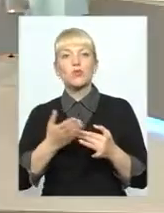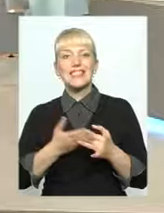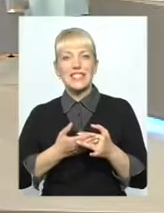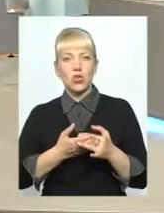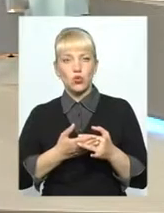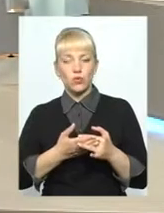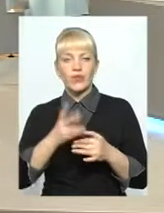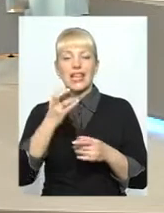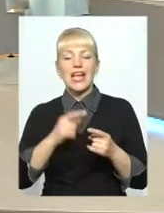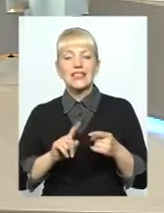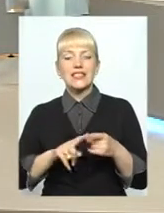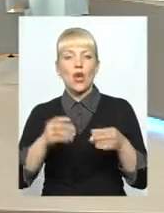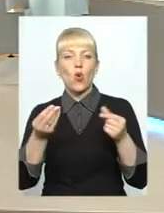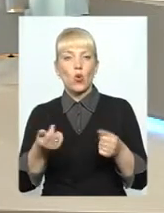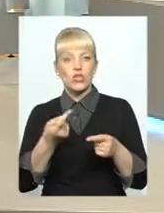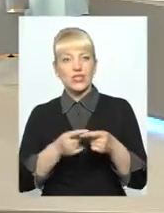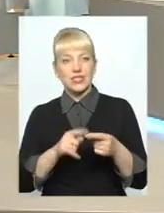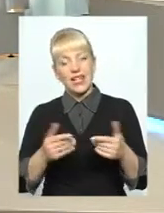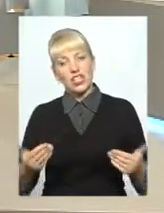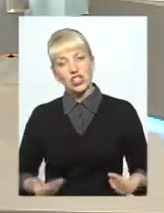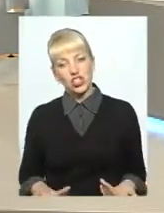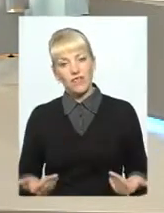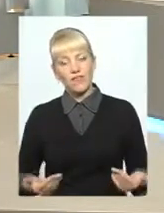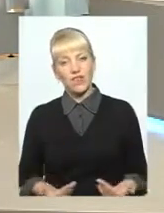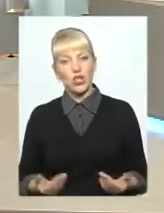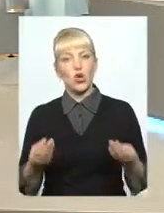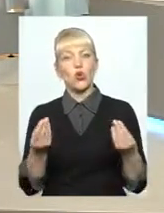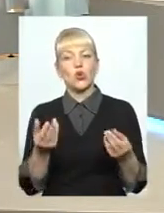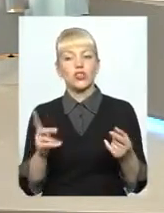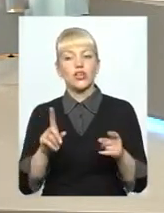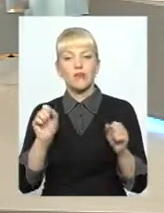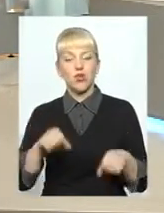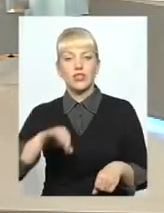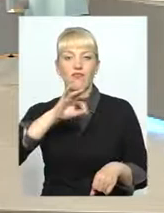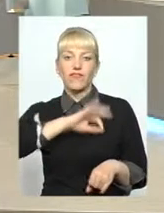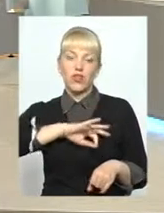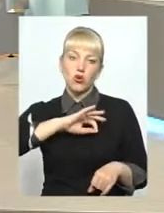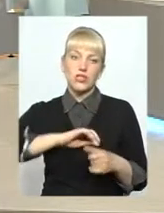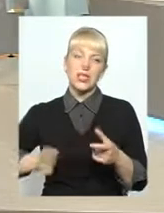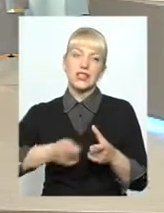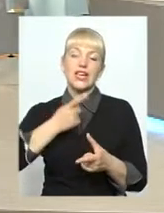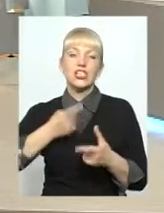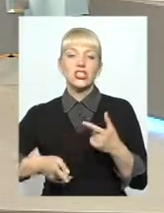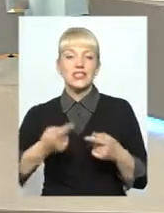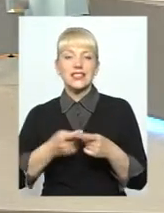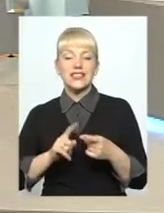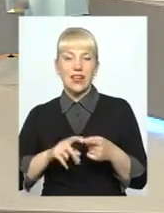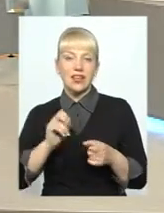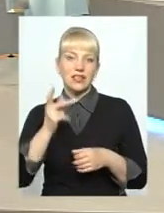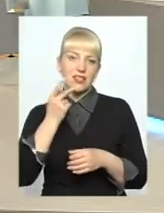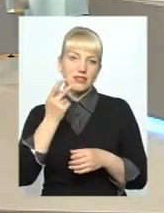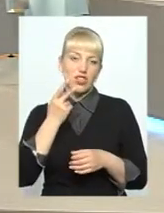на ці кошти, це живі гроші, які підприємство може використати, чи це, зазвичай,